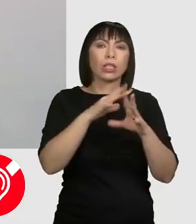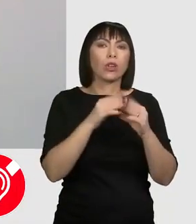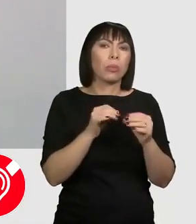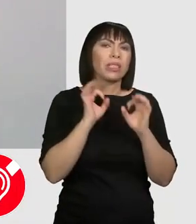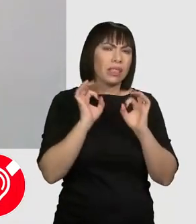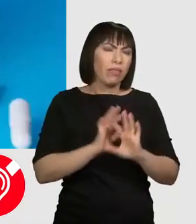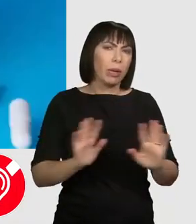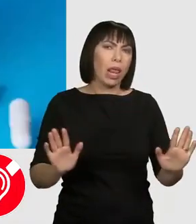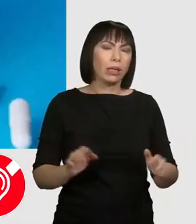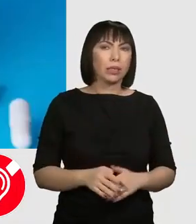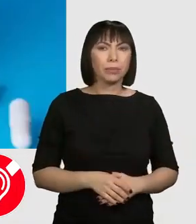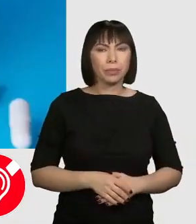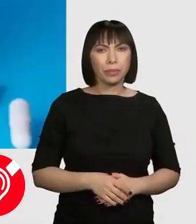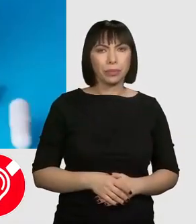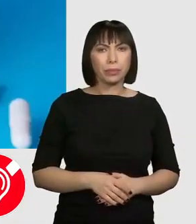fim clari.